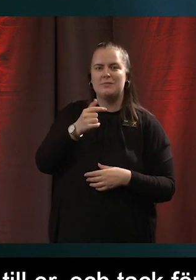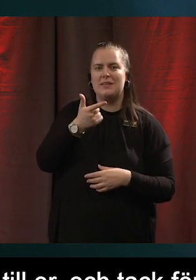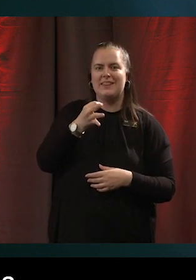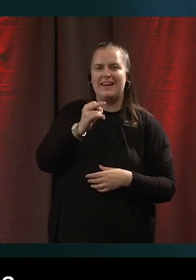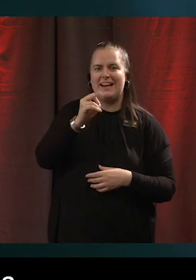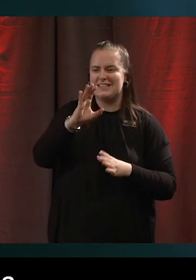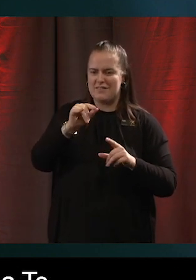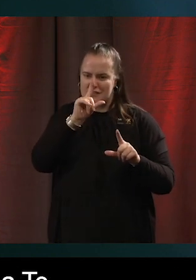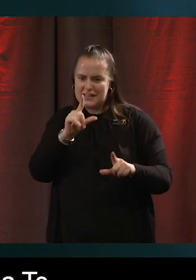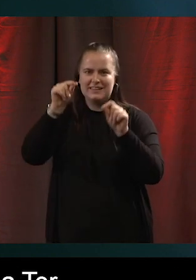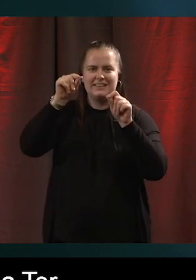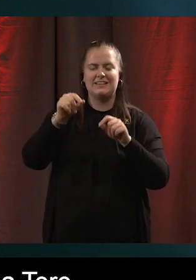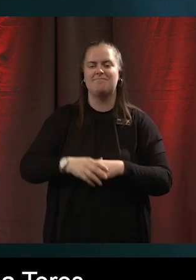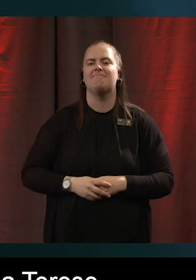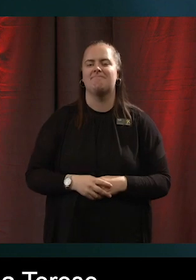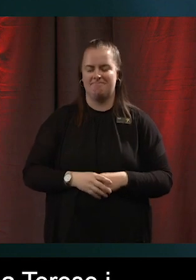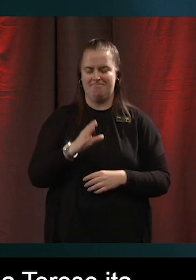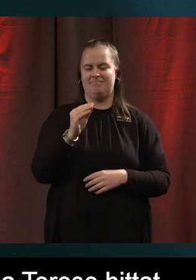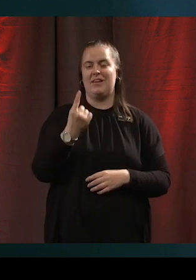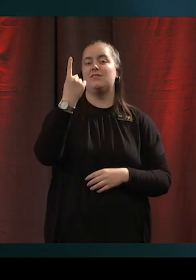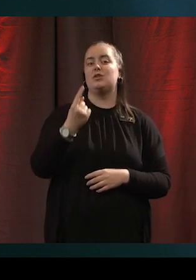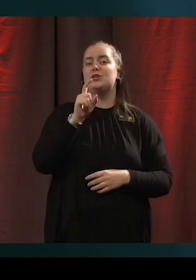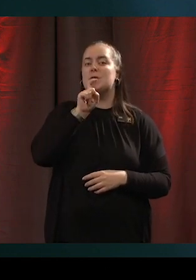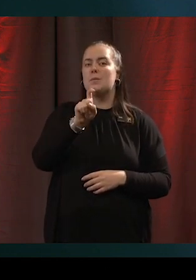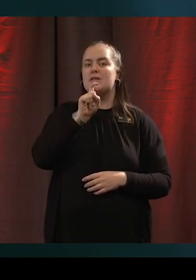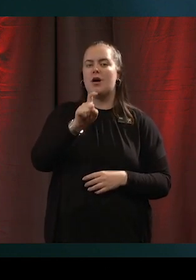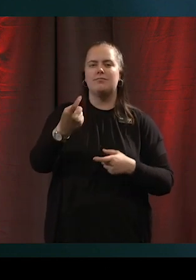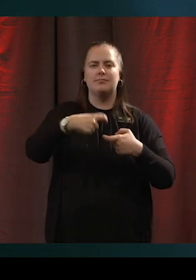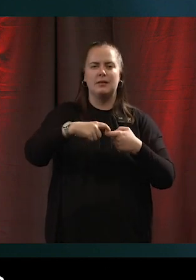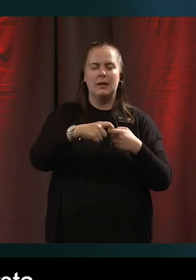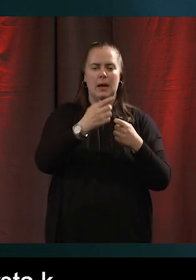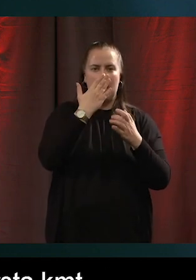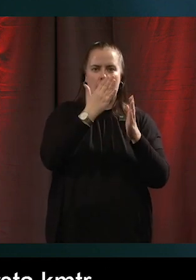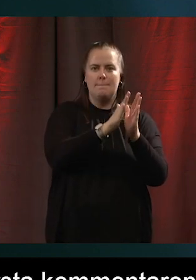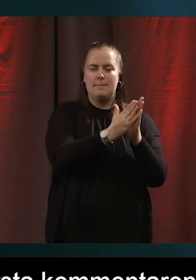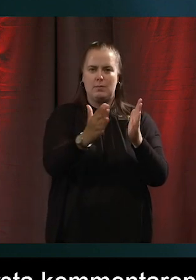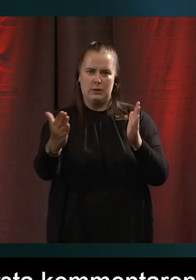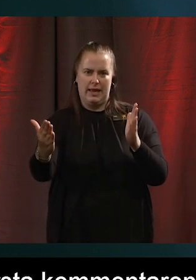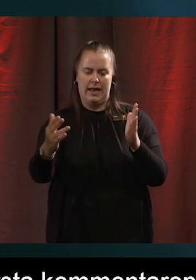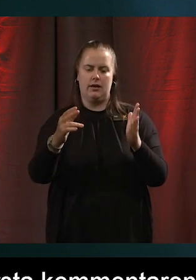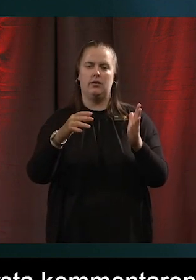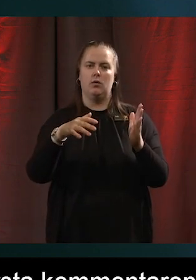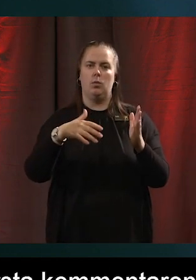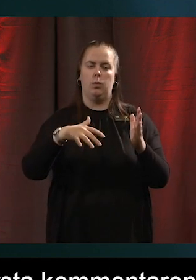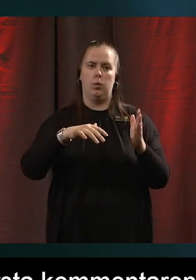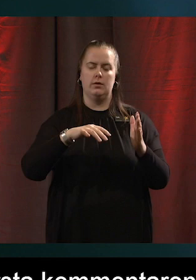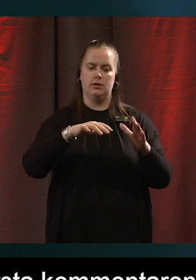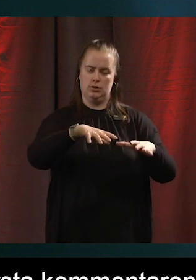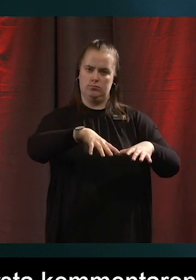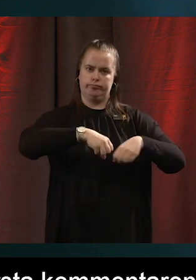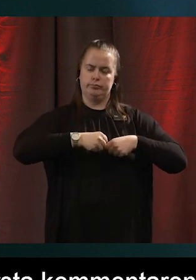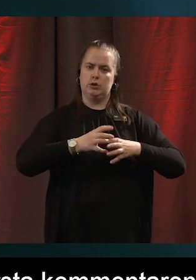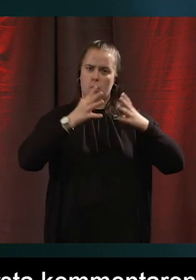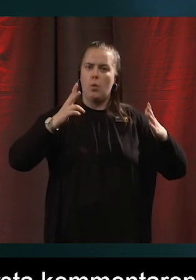Jo men den första kommentaren var att biblioteken tar ett stort ansvar för att hjälpa och stötta